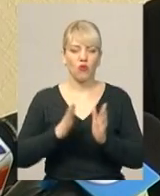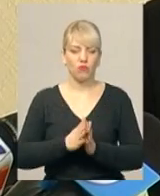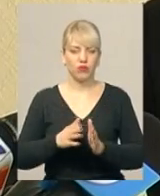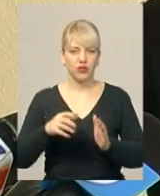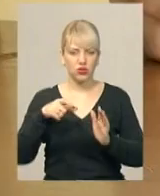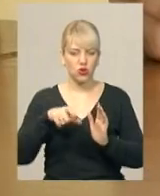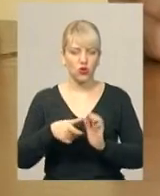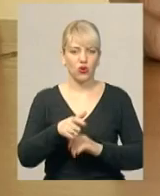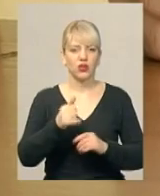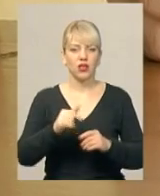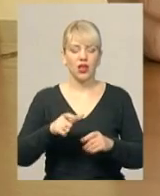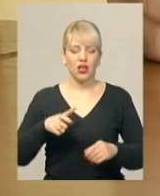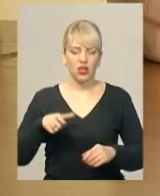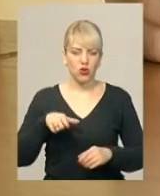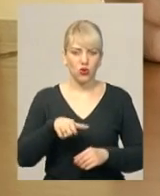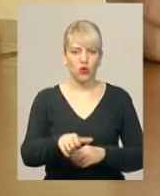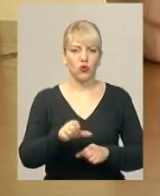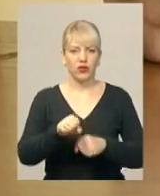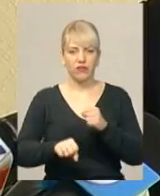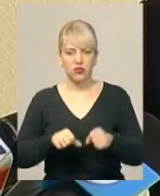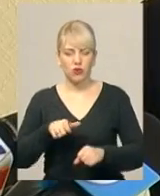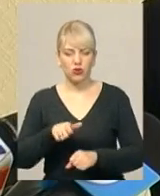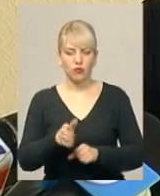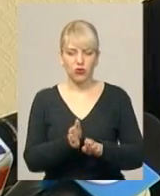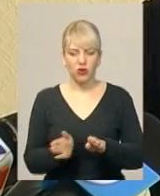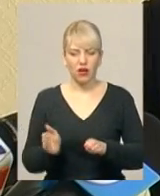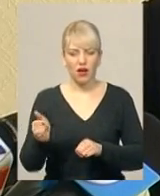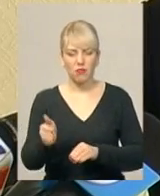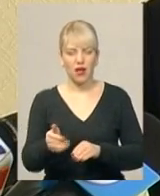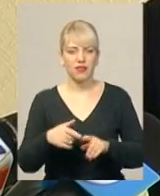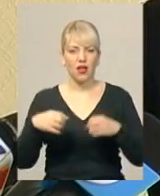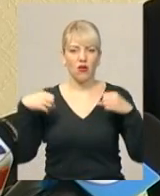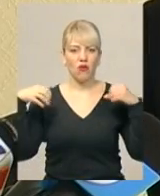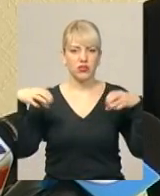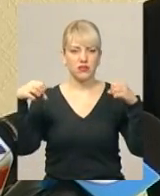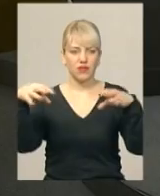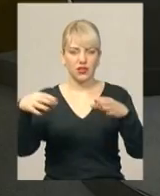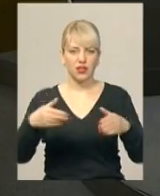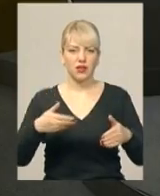дорожки, татуари, кармани для заїзду, для виїзду, потім усіцювання пішохідніх переходів.